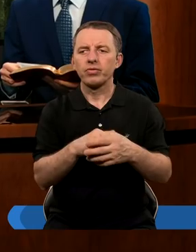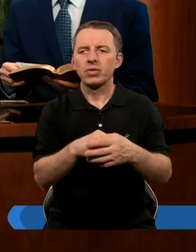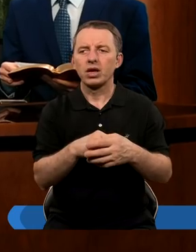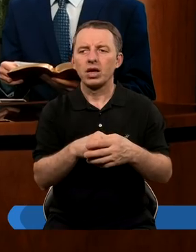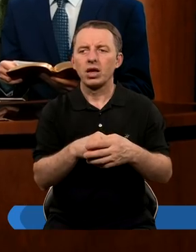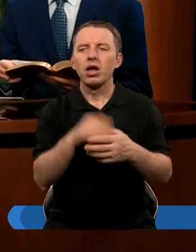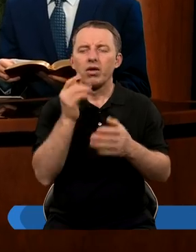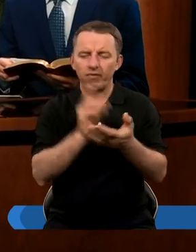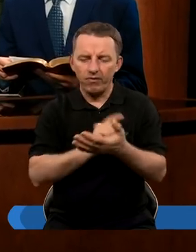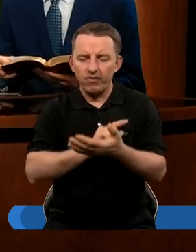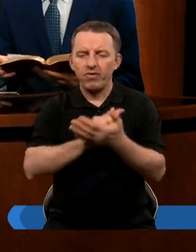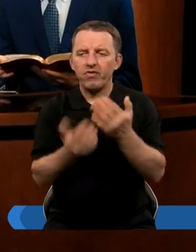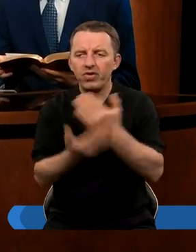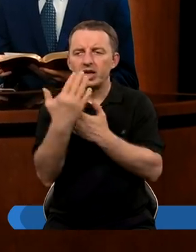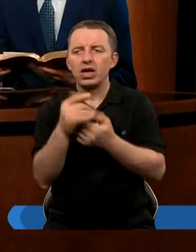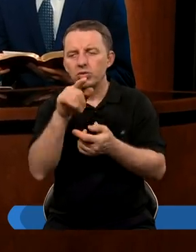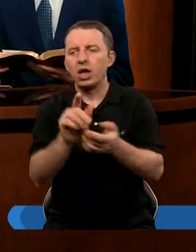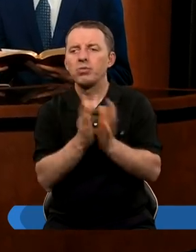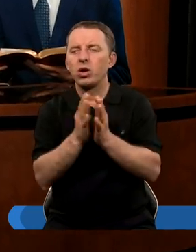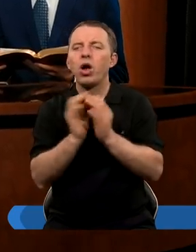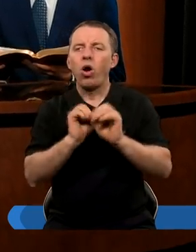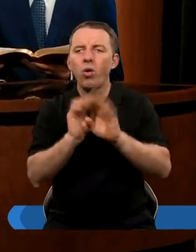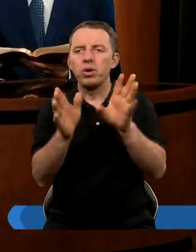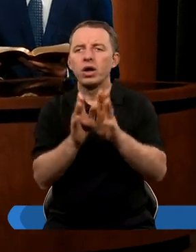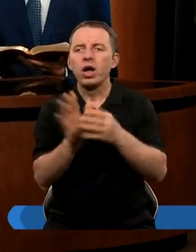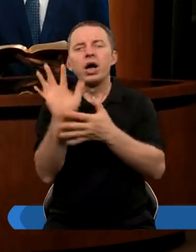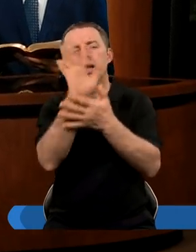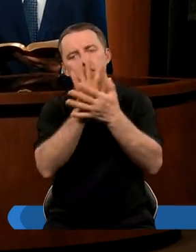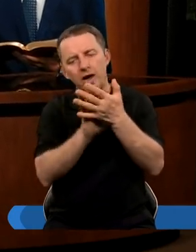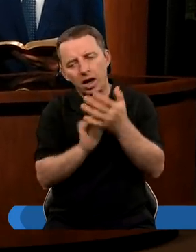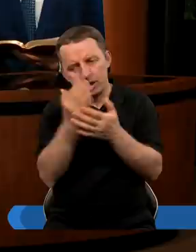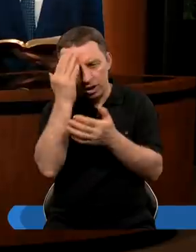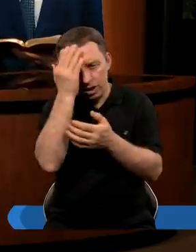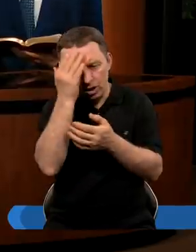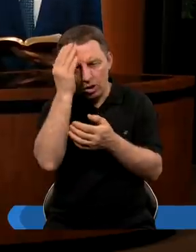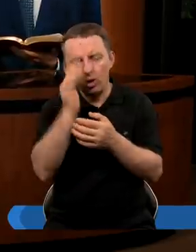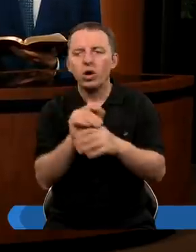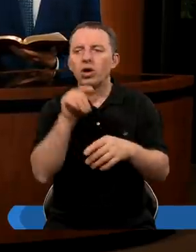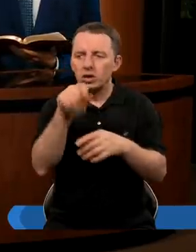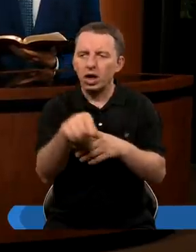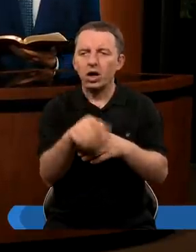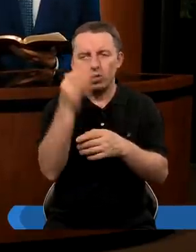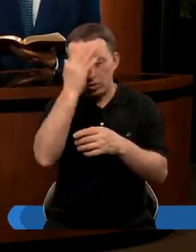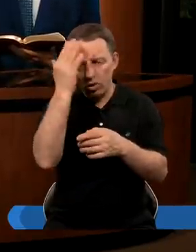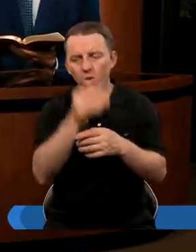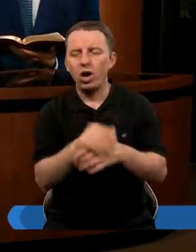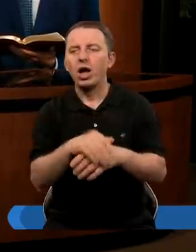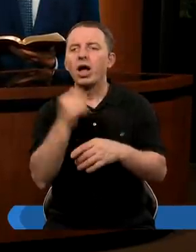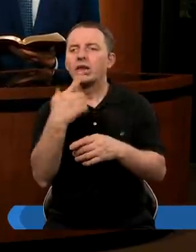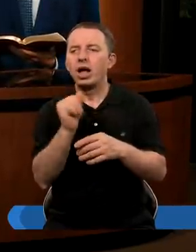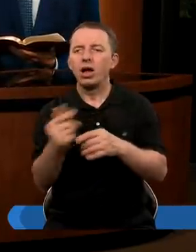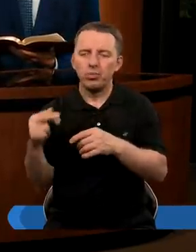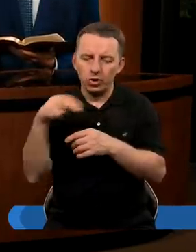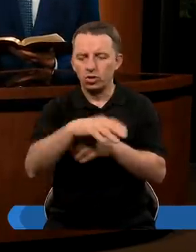I w wyniku tej modlitwy to Pan Bóg objawił Danielowi treść tego snu i oczywiście interpretację tego snu.